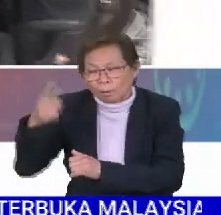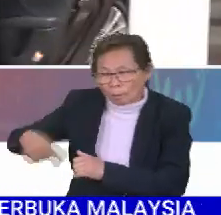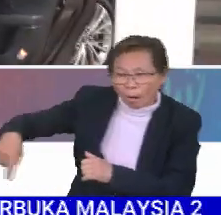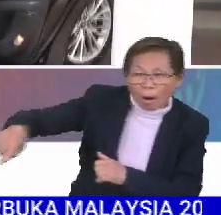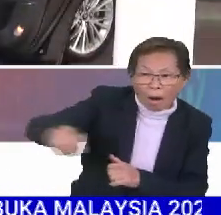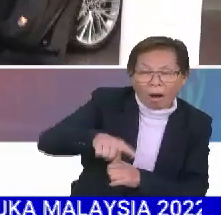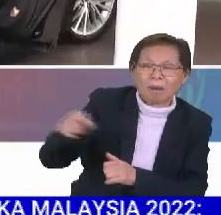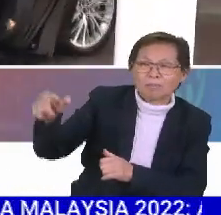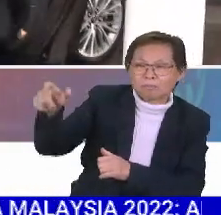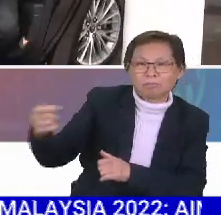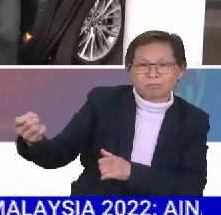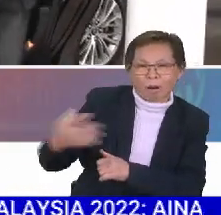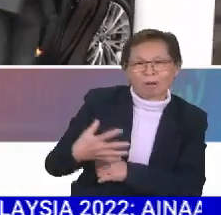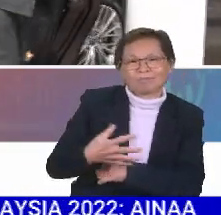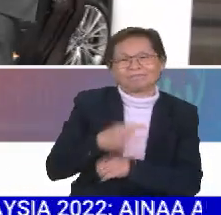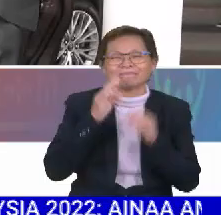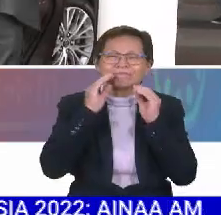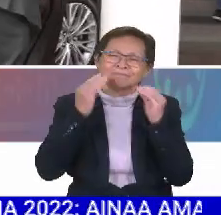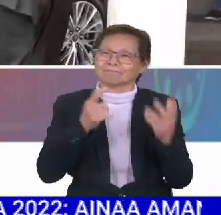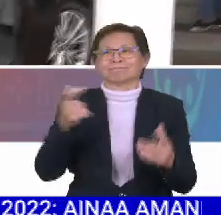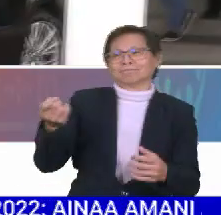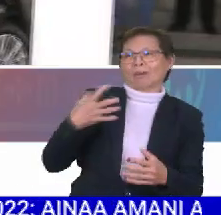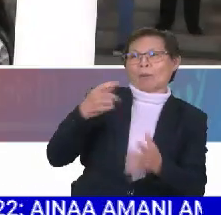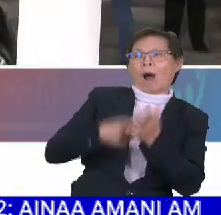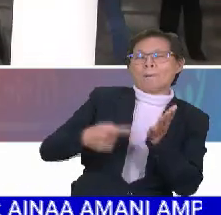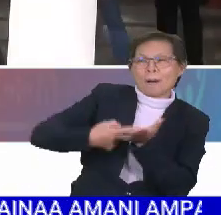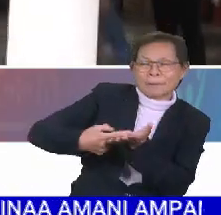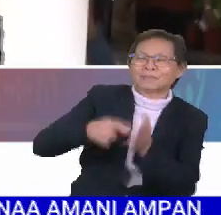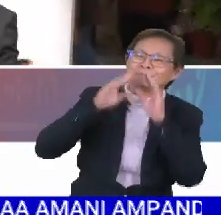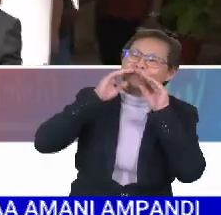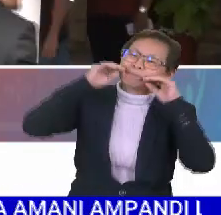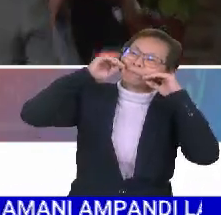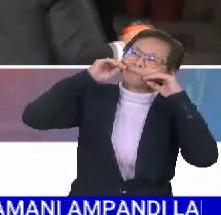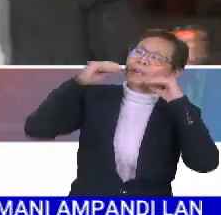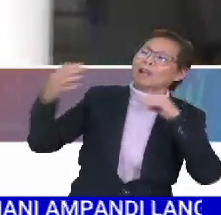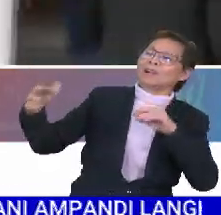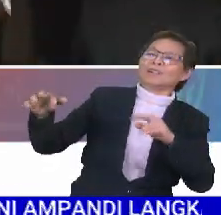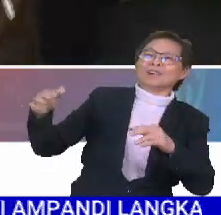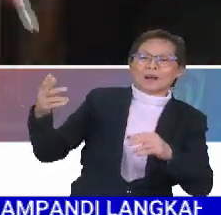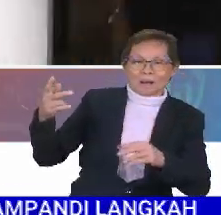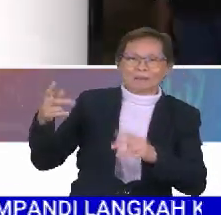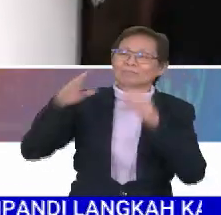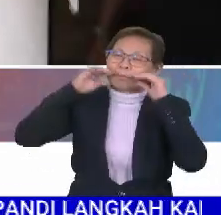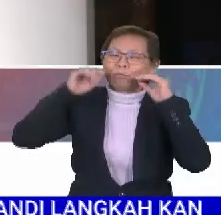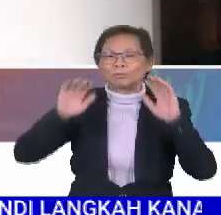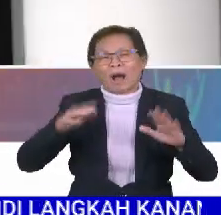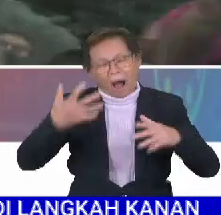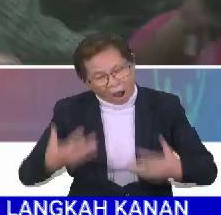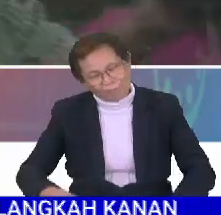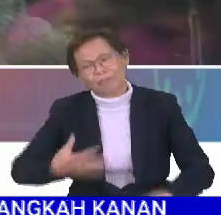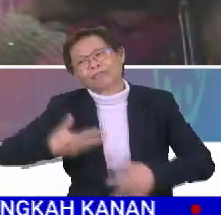hanya mengunci mulut dan tidak mengaklumkan apa intipatinya dan hanya tersenyum kepada kami sebelum gerak meninggalkan pejabat ini.